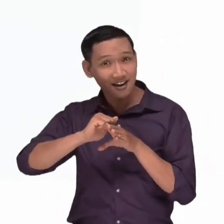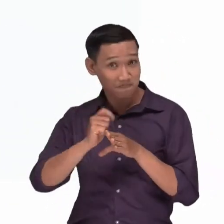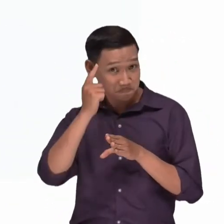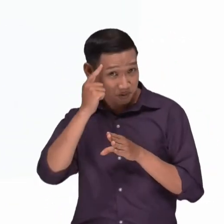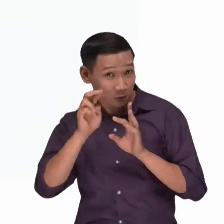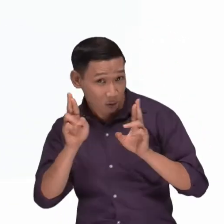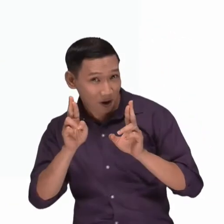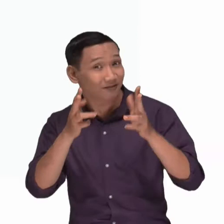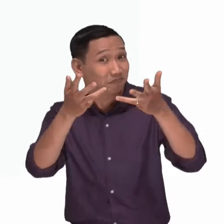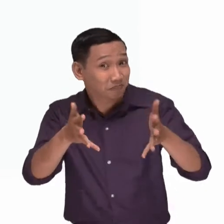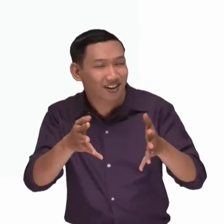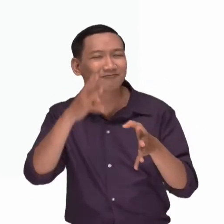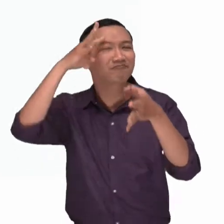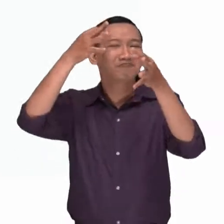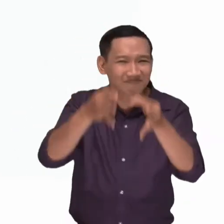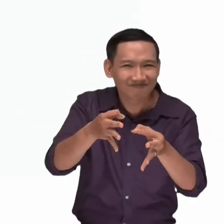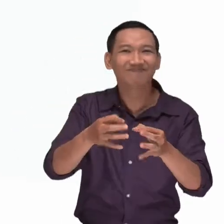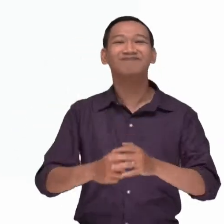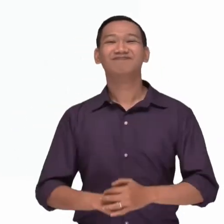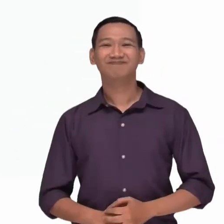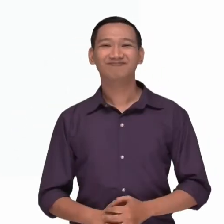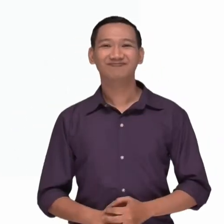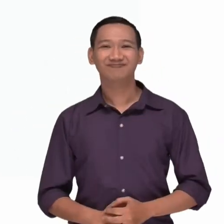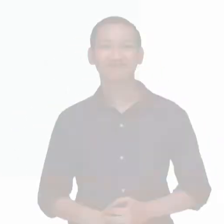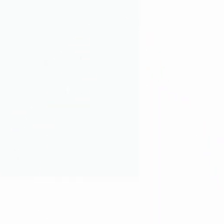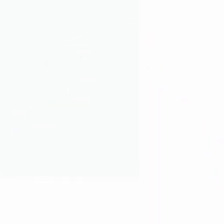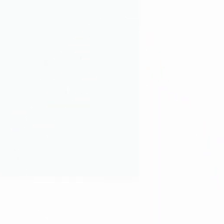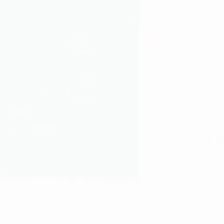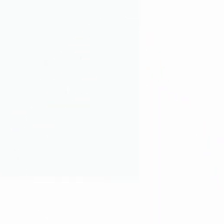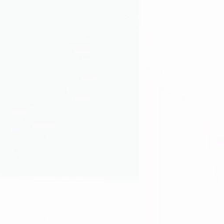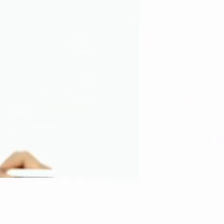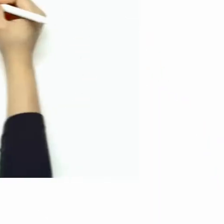đó Tại sao điều đó là sai Thì bạn sẽ có sức mạnh để nói không